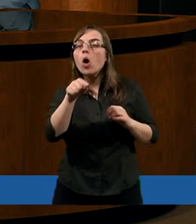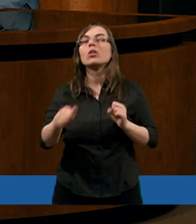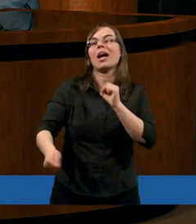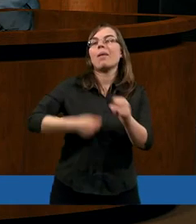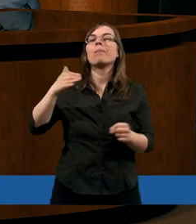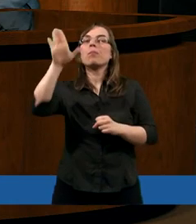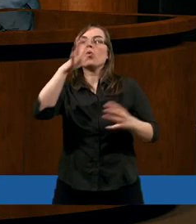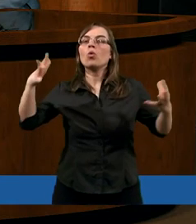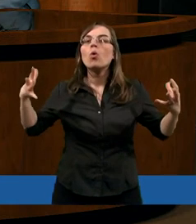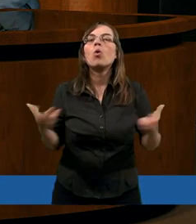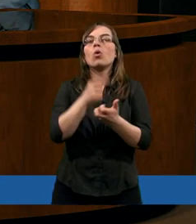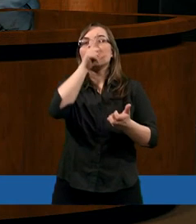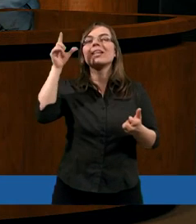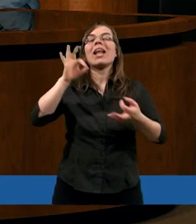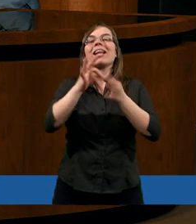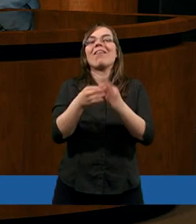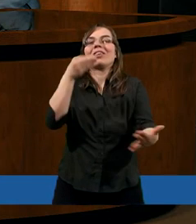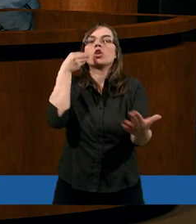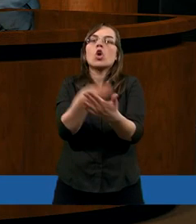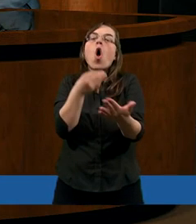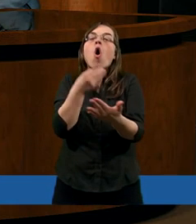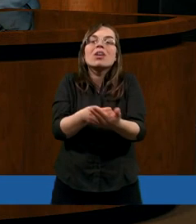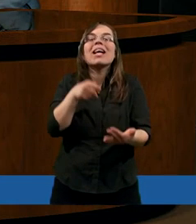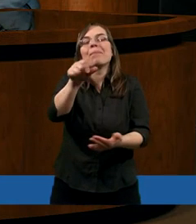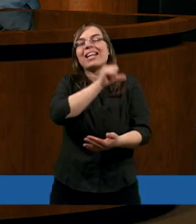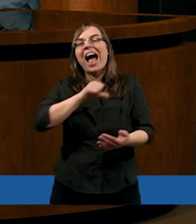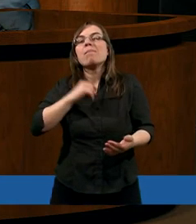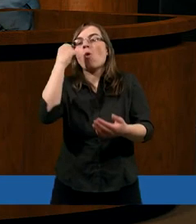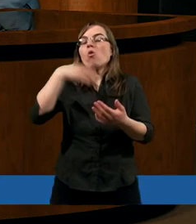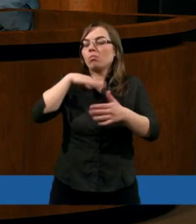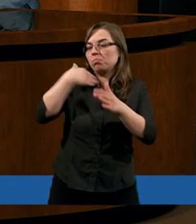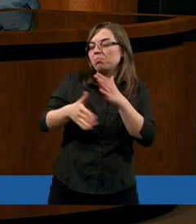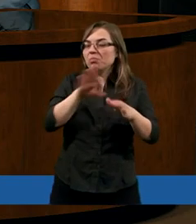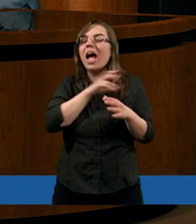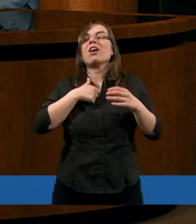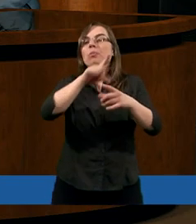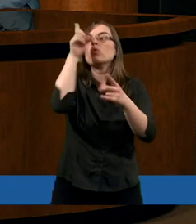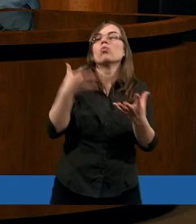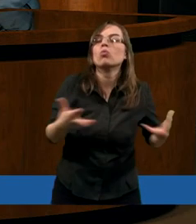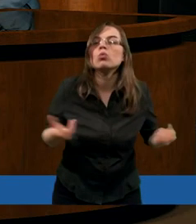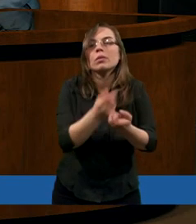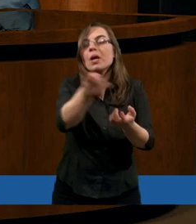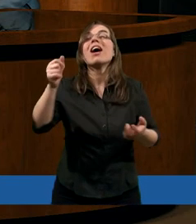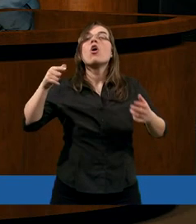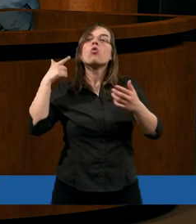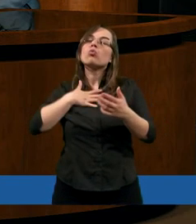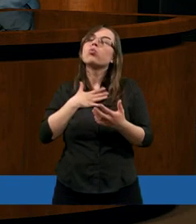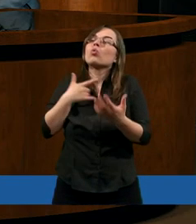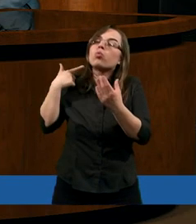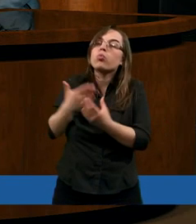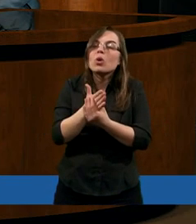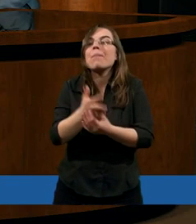Bóg uratował lud nawet kosztem jego samego. To jest chyba szczyt takiej służebności, który